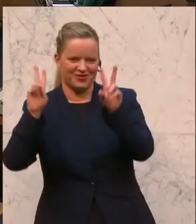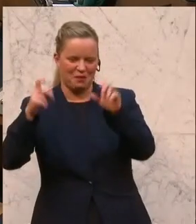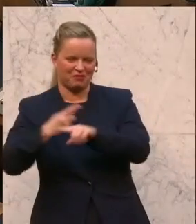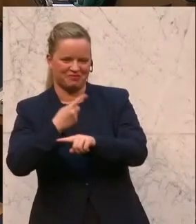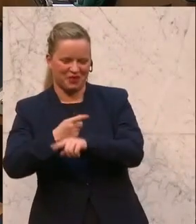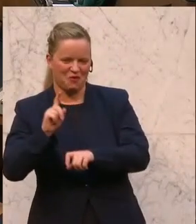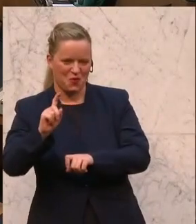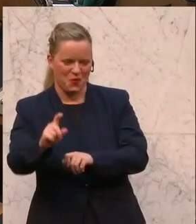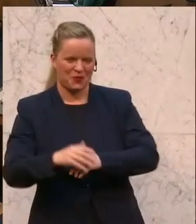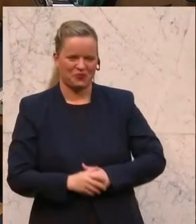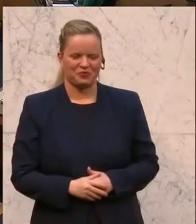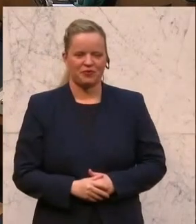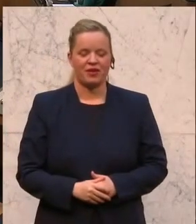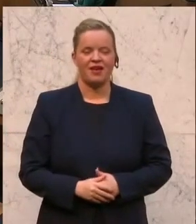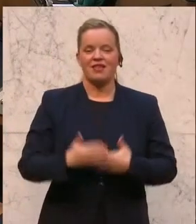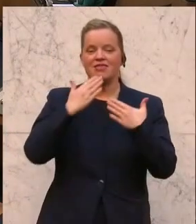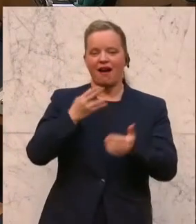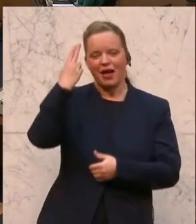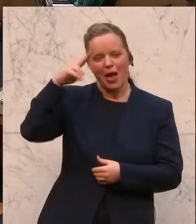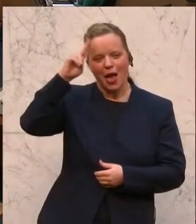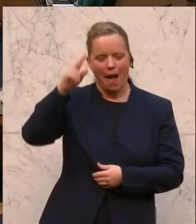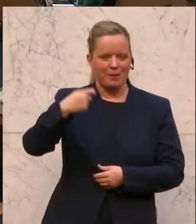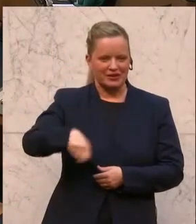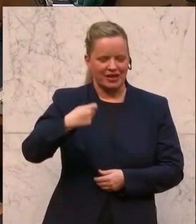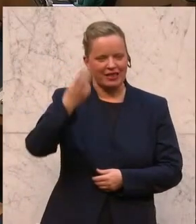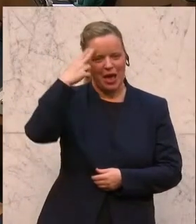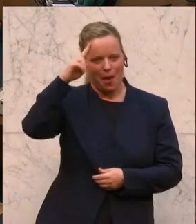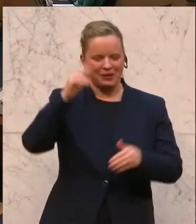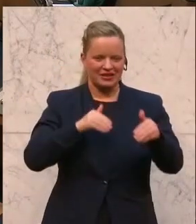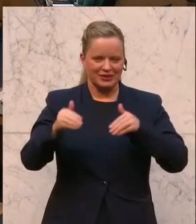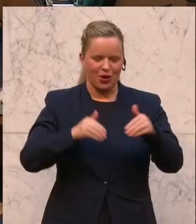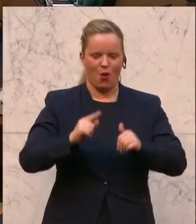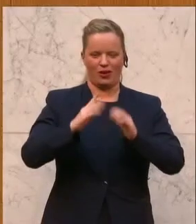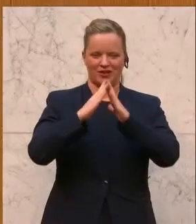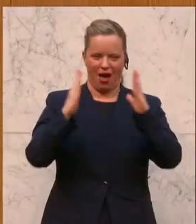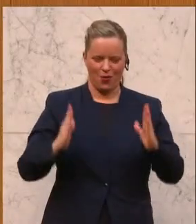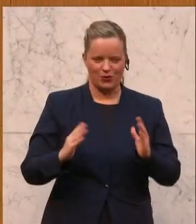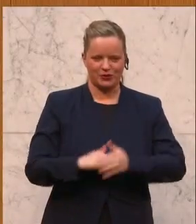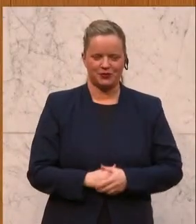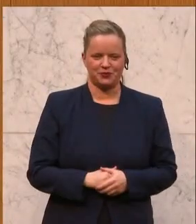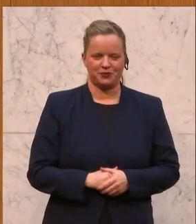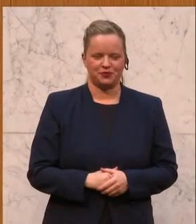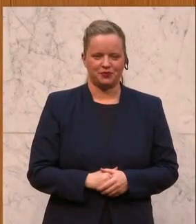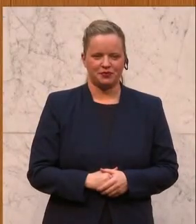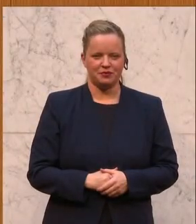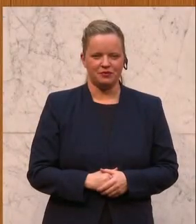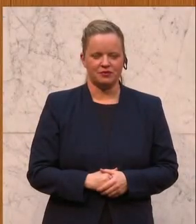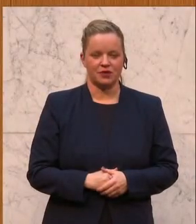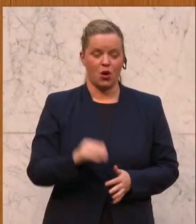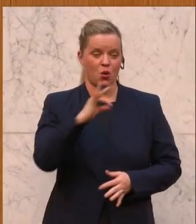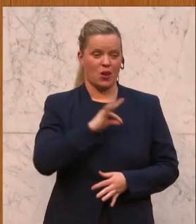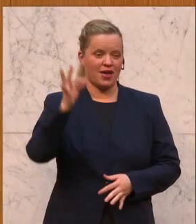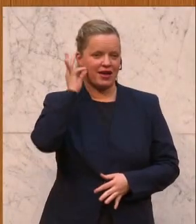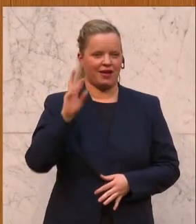Danke Herr Präsident, Herr Minister Heuss-Haus, Werte Zuseher. Ja, zuerst vielleicht zu Frau Kollegin Rendi